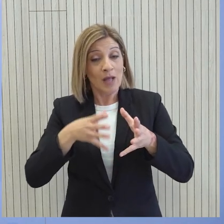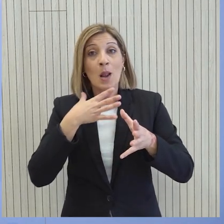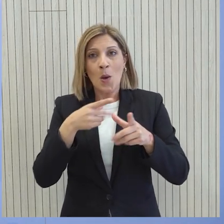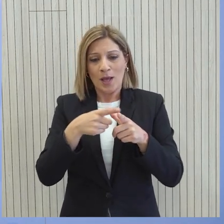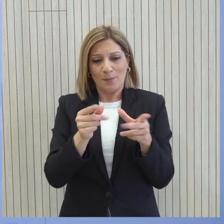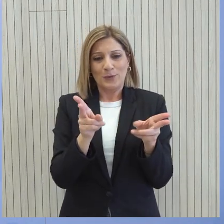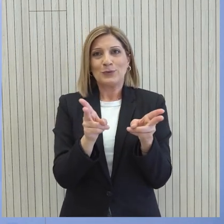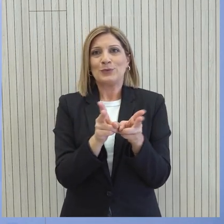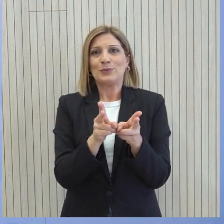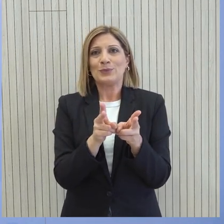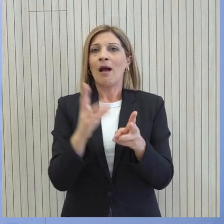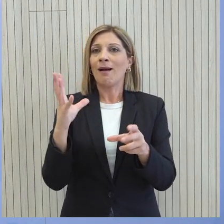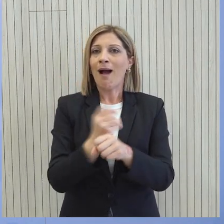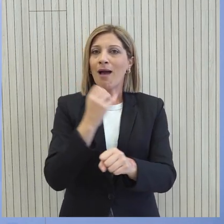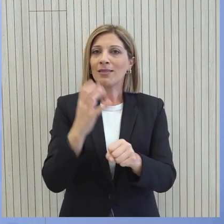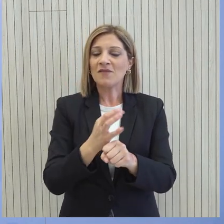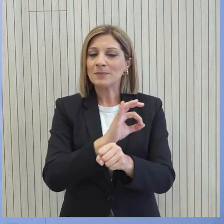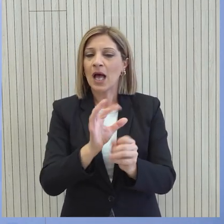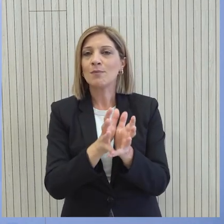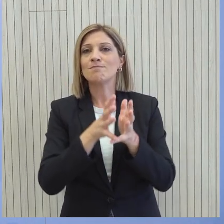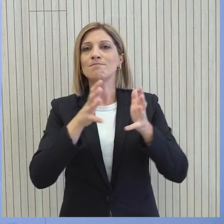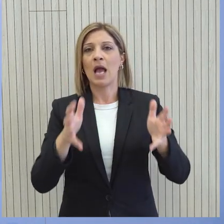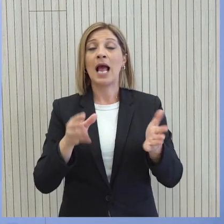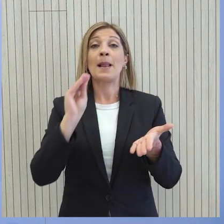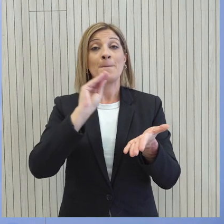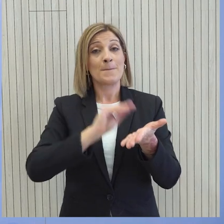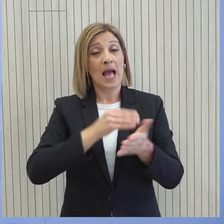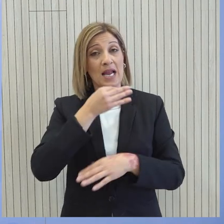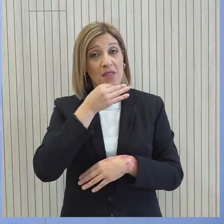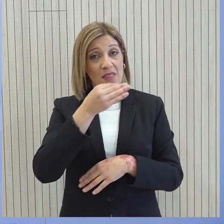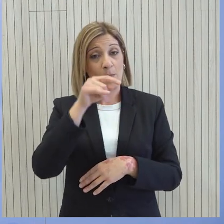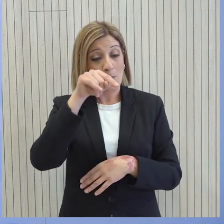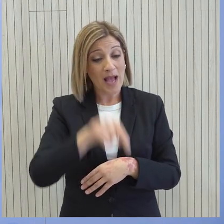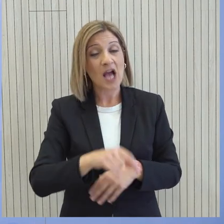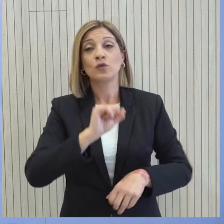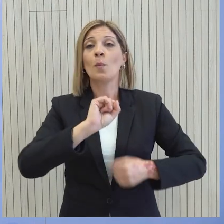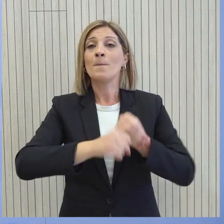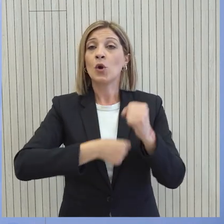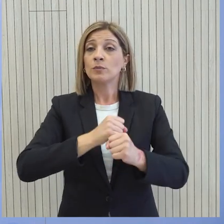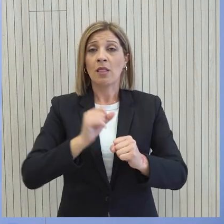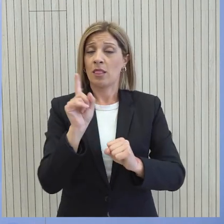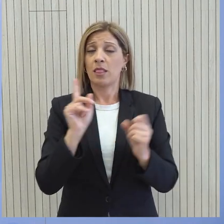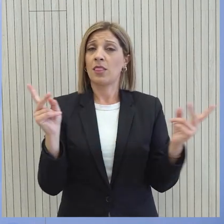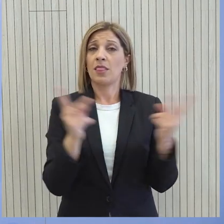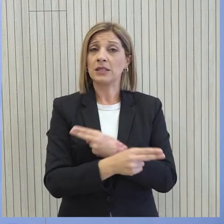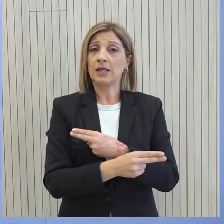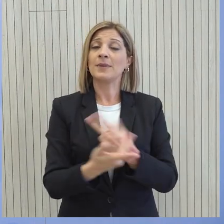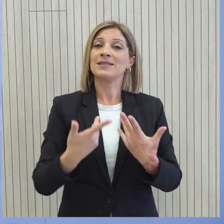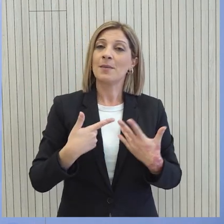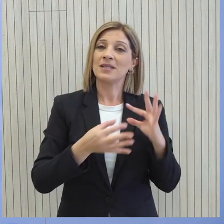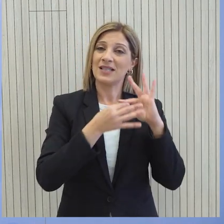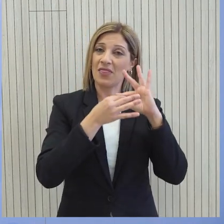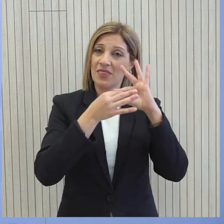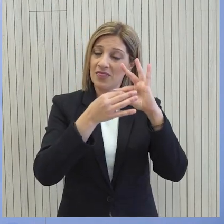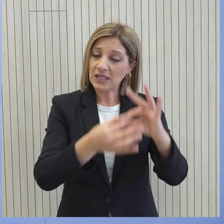αποτυπώματος αυτό το οποίο θα πούμε για ακόμη μια φορά είναι ότι αυτές οι προσπάθειες θα συνεχίσουν γιατί ακριβώς το όραμά